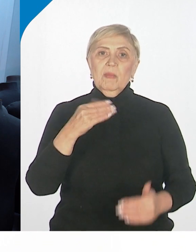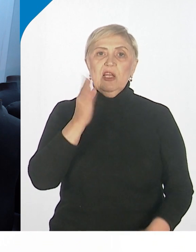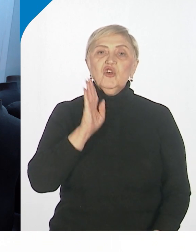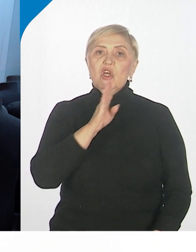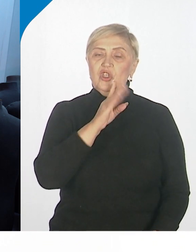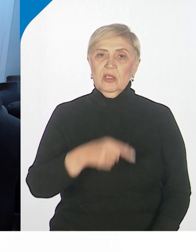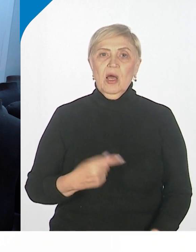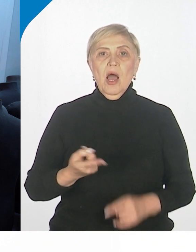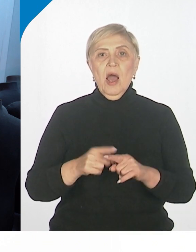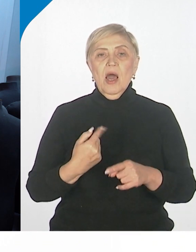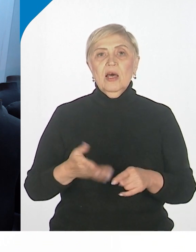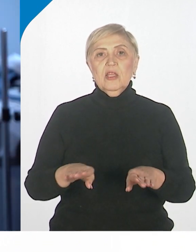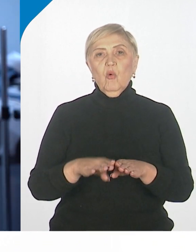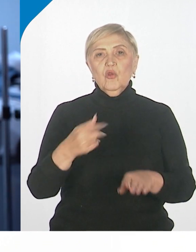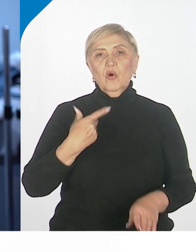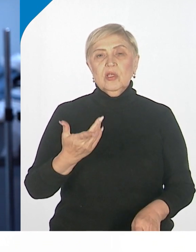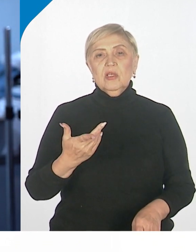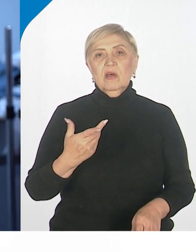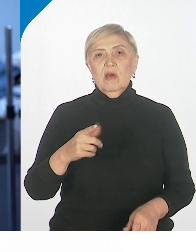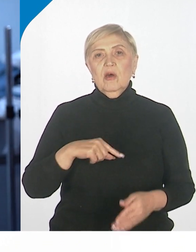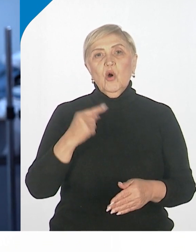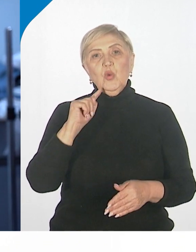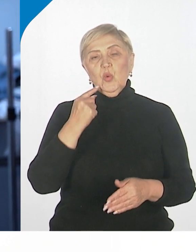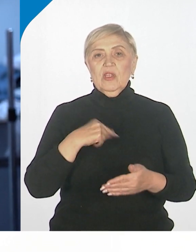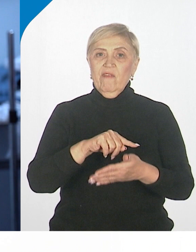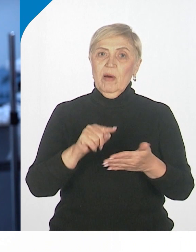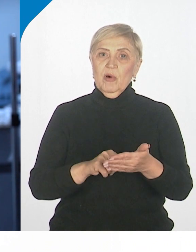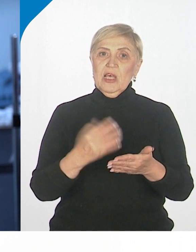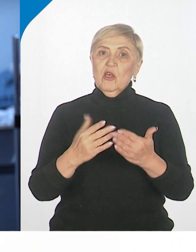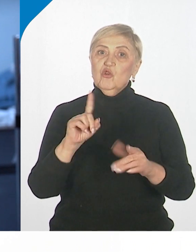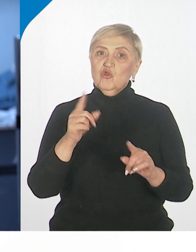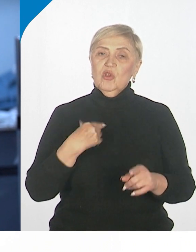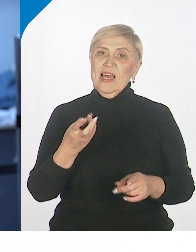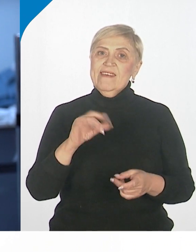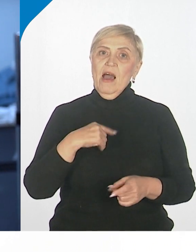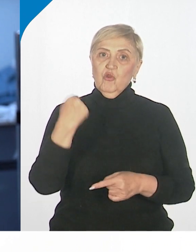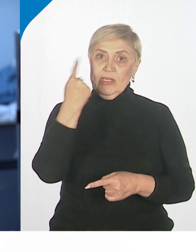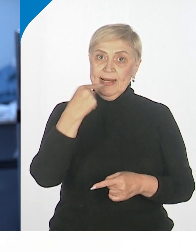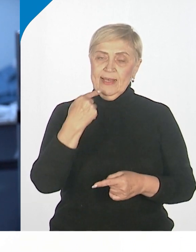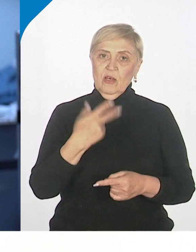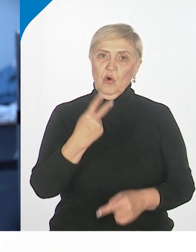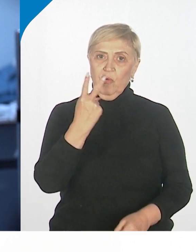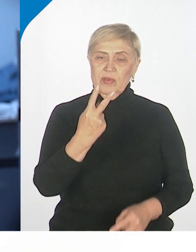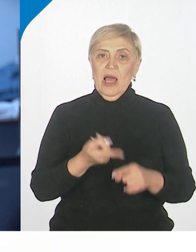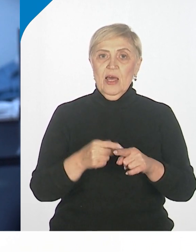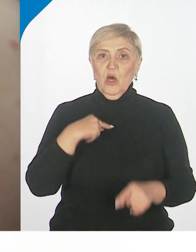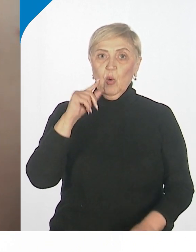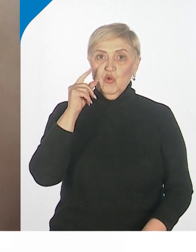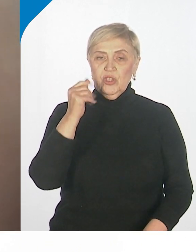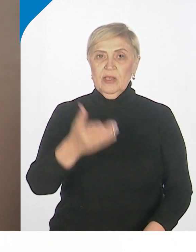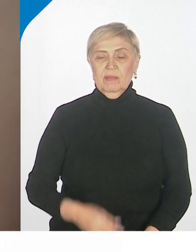кто как говорит если вы хотите что-то неординарное увидеть это к мужчинам